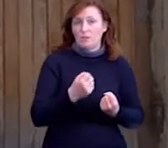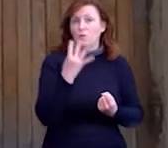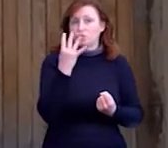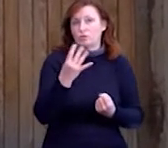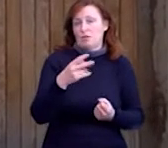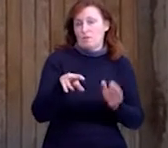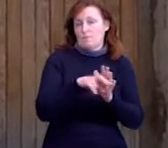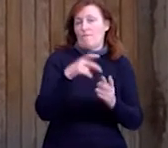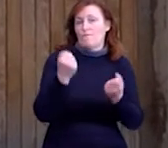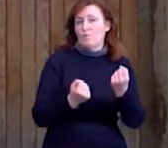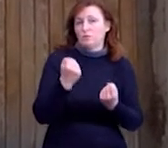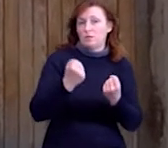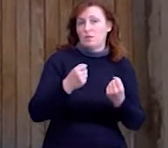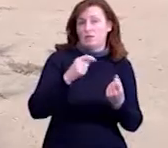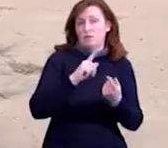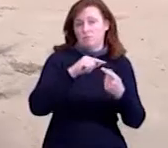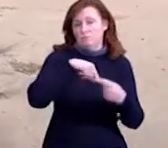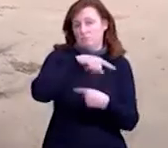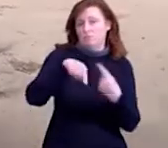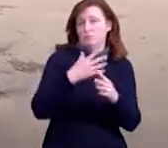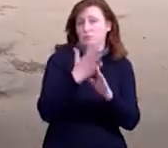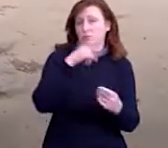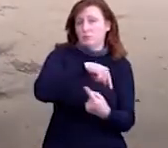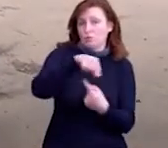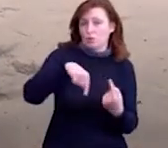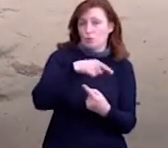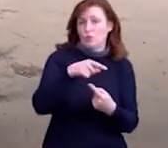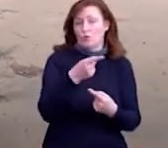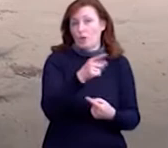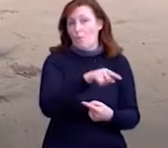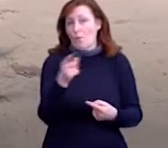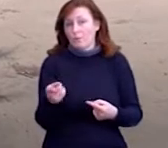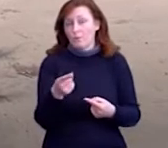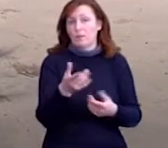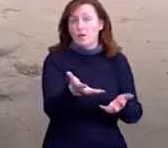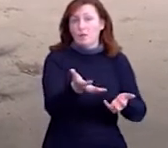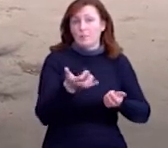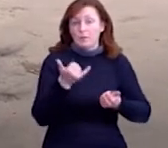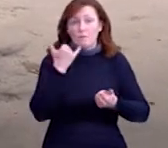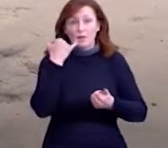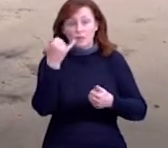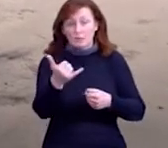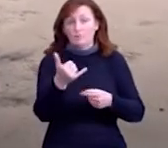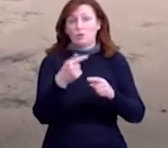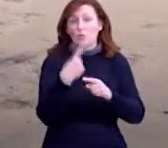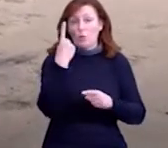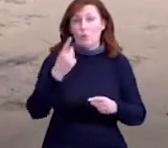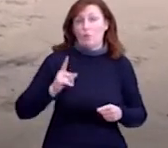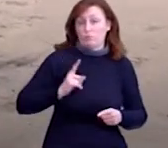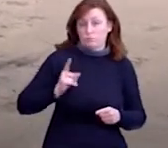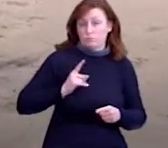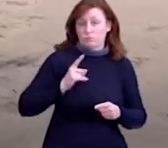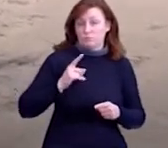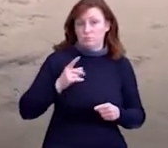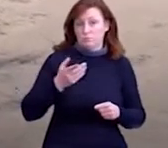пожежних авто. Чергує один. Приймає дзвінок, черговий водій. Але дзвінок не дійшов,